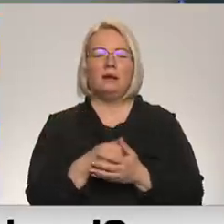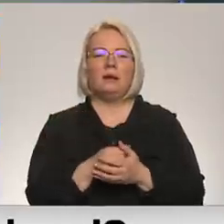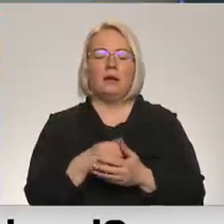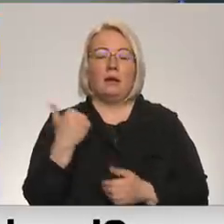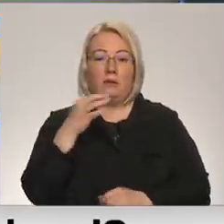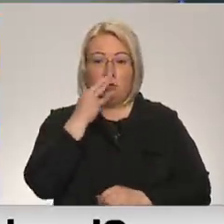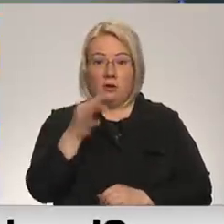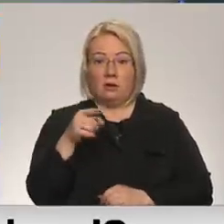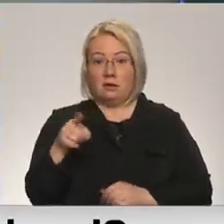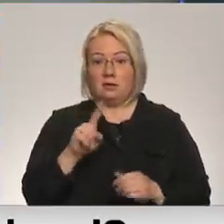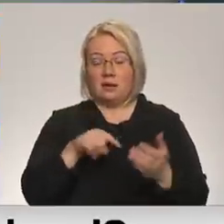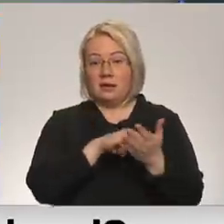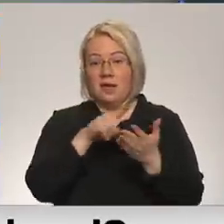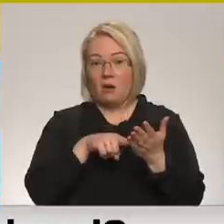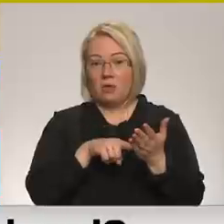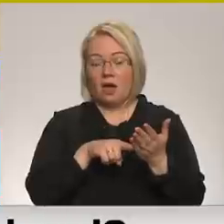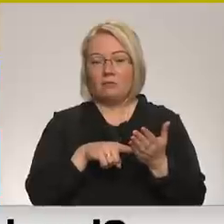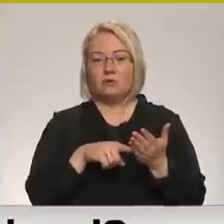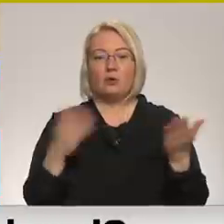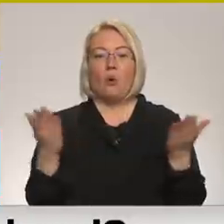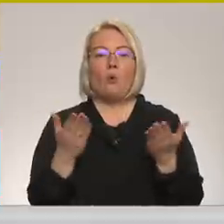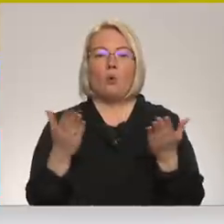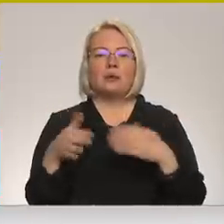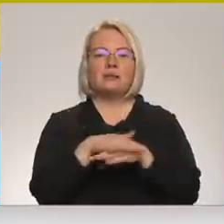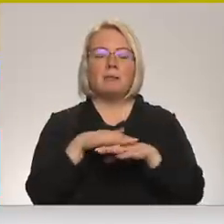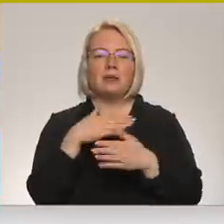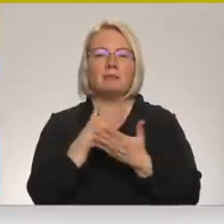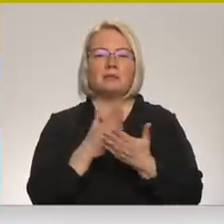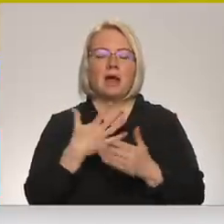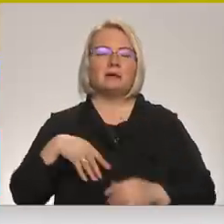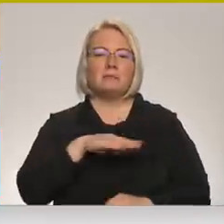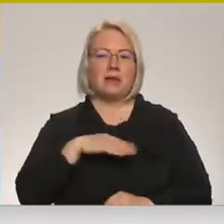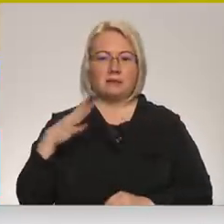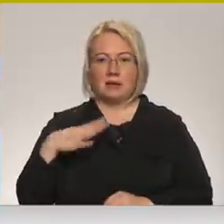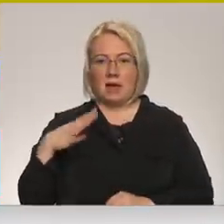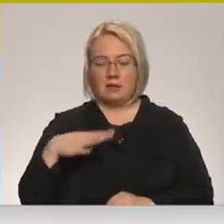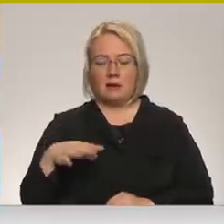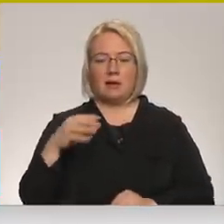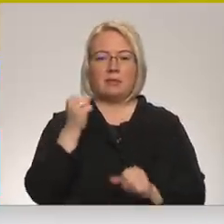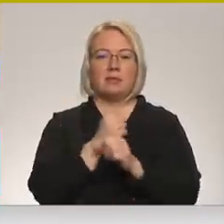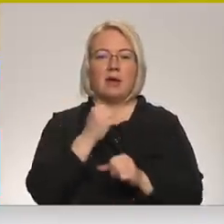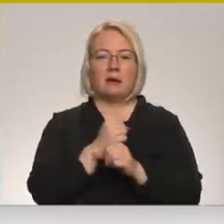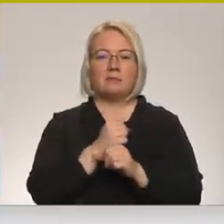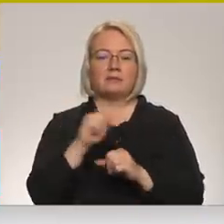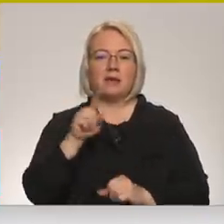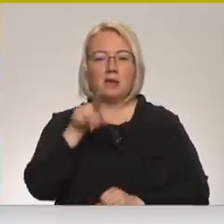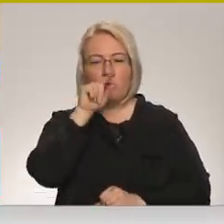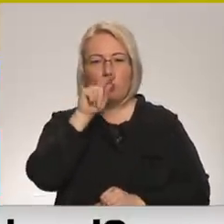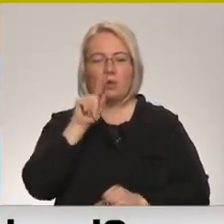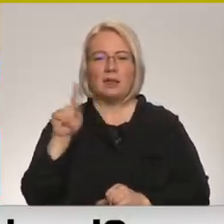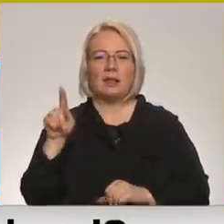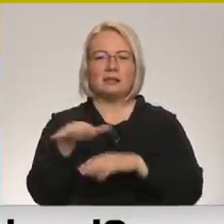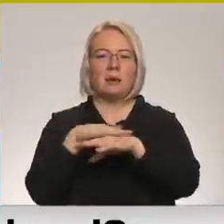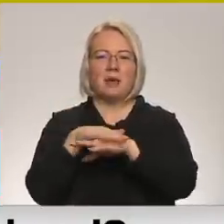jautājums par to, no kuras Krievijas sabiedrības daļas mēs gaidām. Tā, kas ir Latviju Putina atbalstītāja sabiedrība.